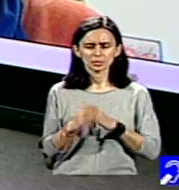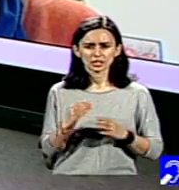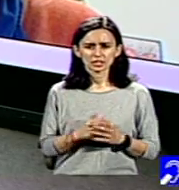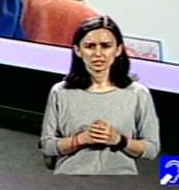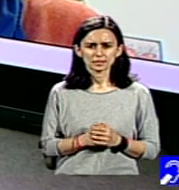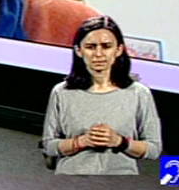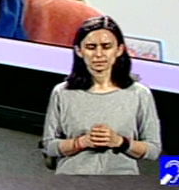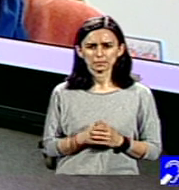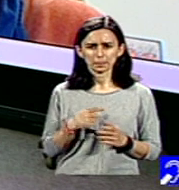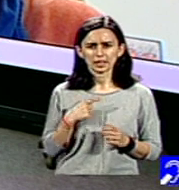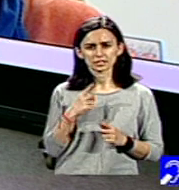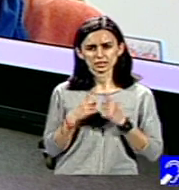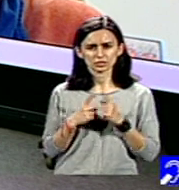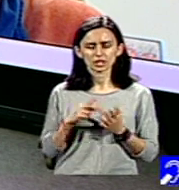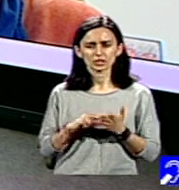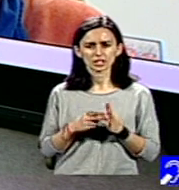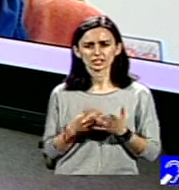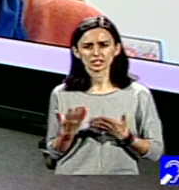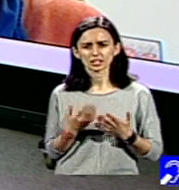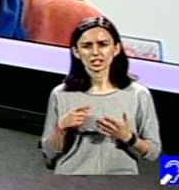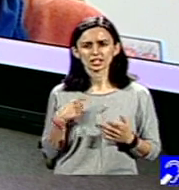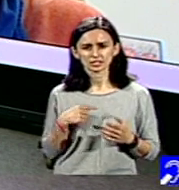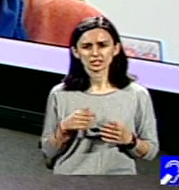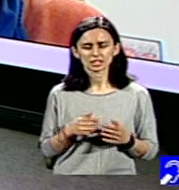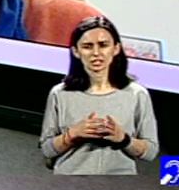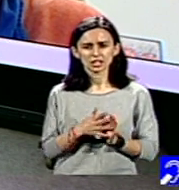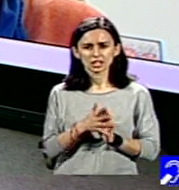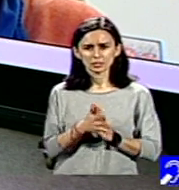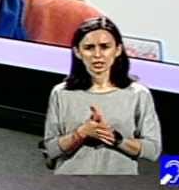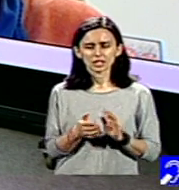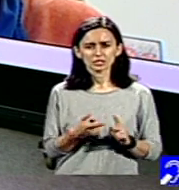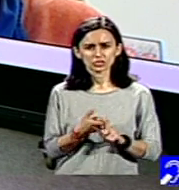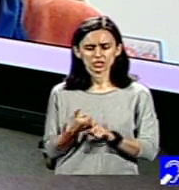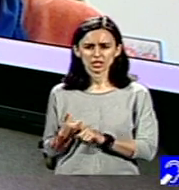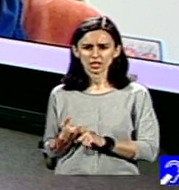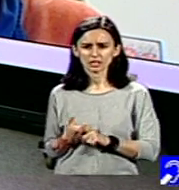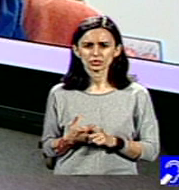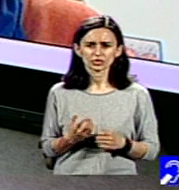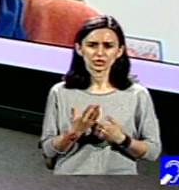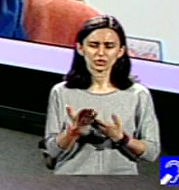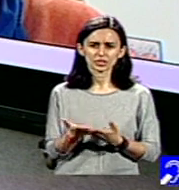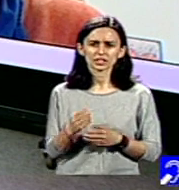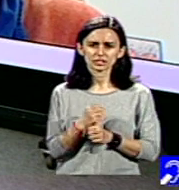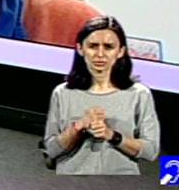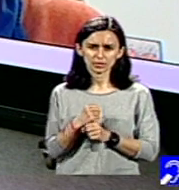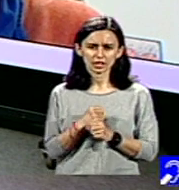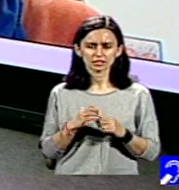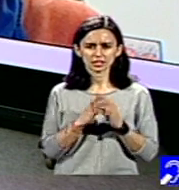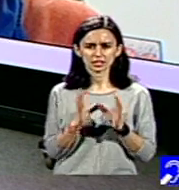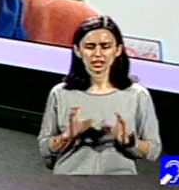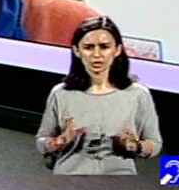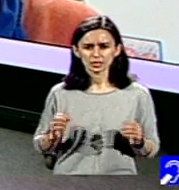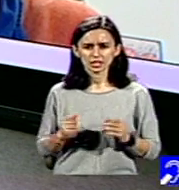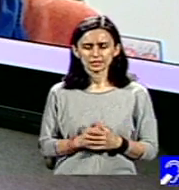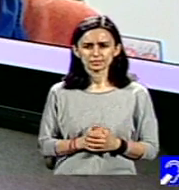sunteți afiliați din umbrelele, din care voi faceți parte și aduceți acolo expertiza din România. Așa este și una